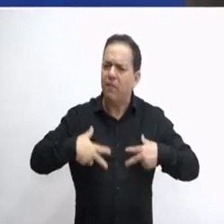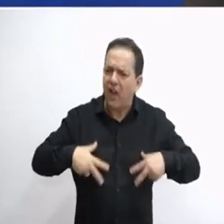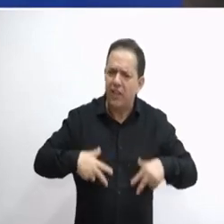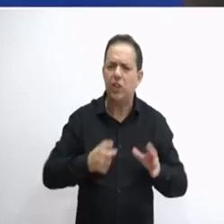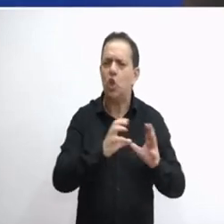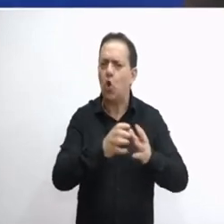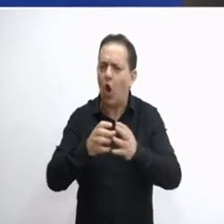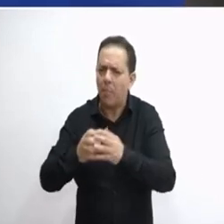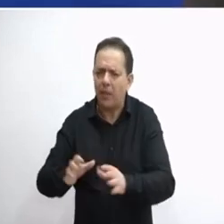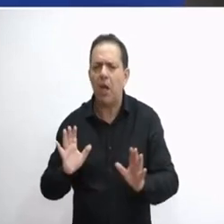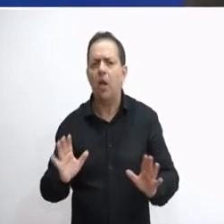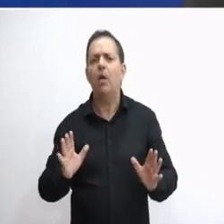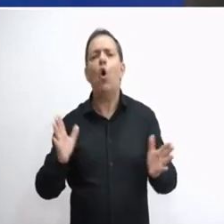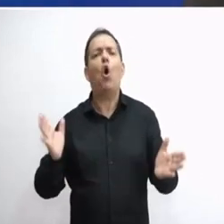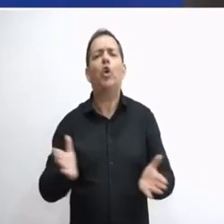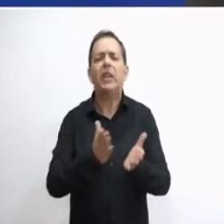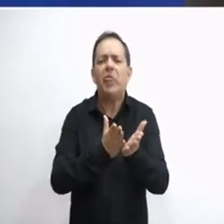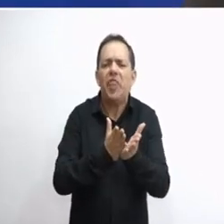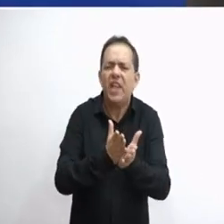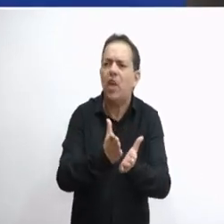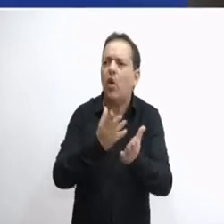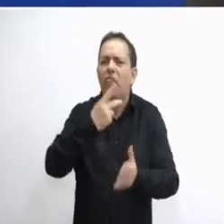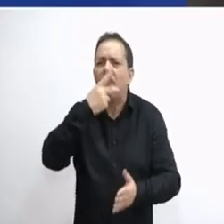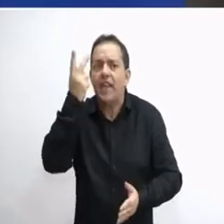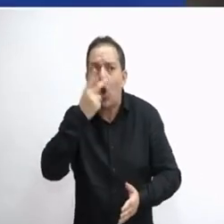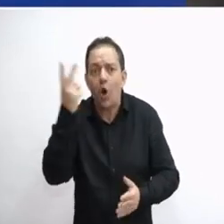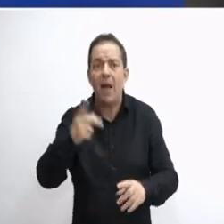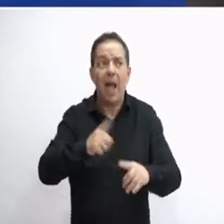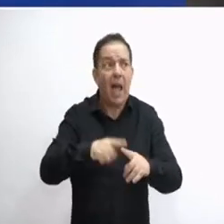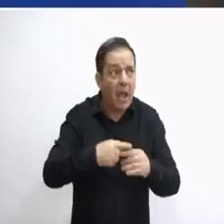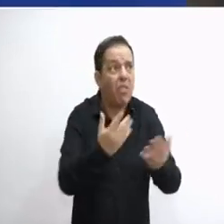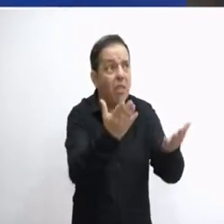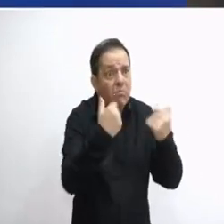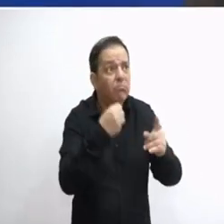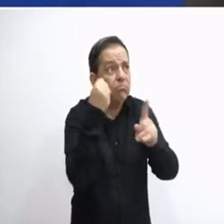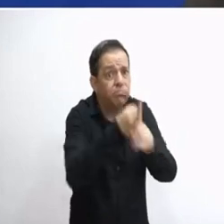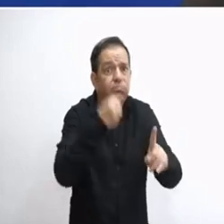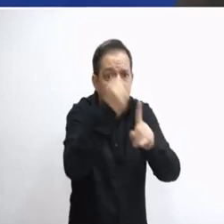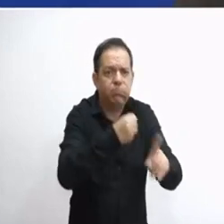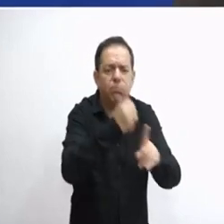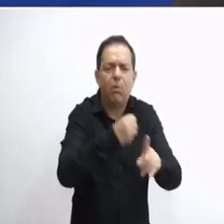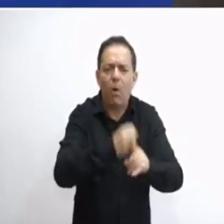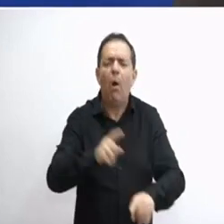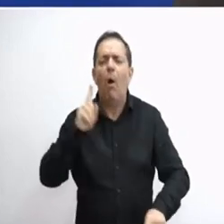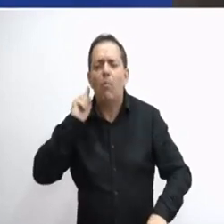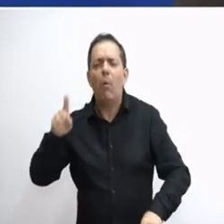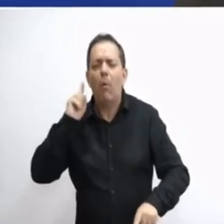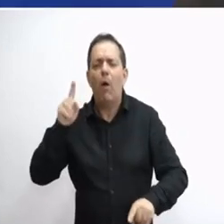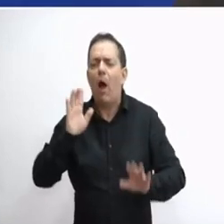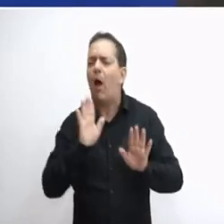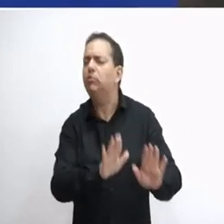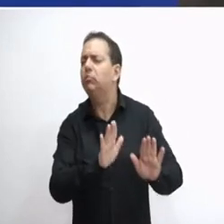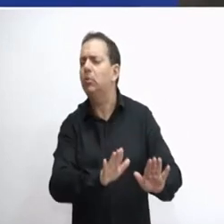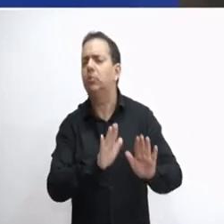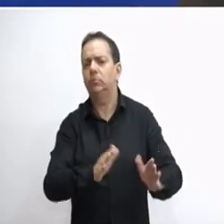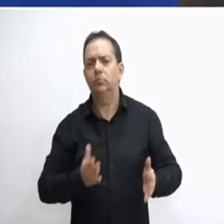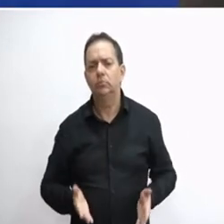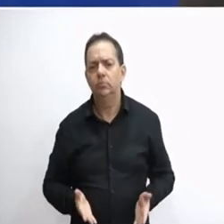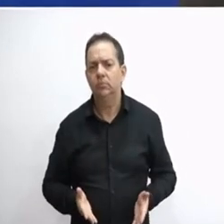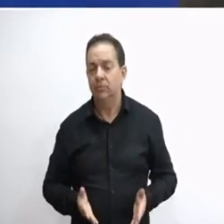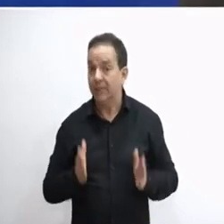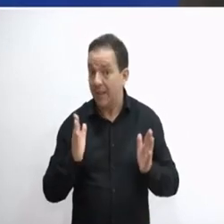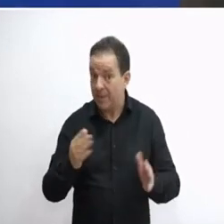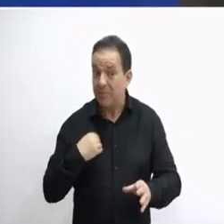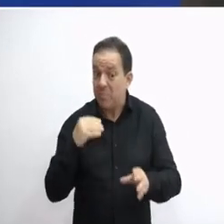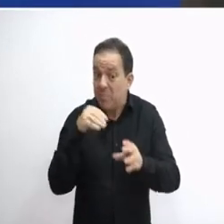απείχαν από οτιδήποτε δίκιο και δικαίωμα έπρεπε η Ελλάδα να εισπράξει μέσα από αυτή τη συμφωνία. Δεν θέλω να ξεχάσει κανένας ότι για να